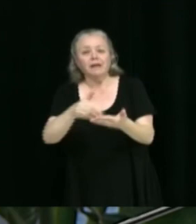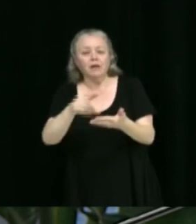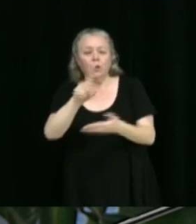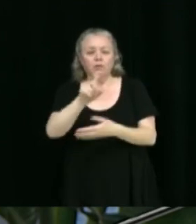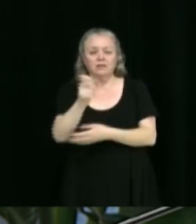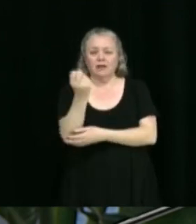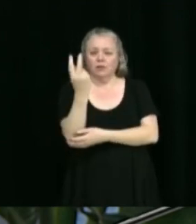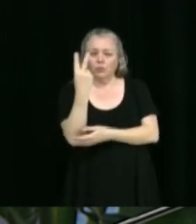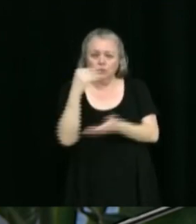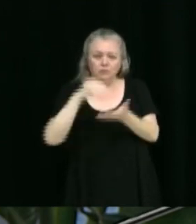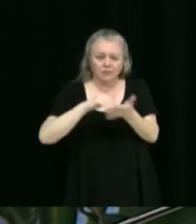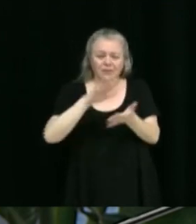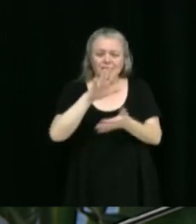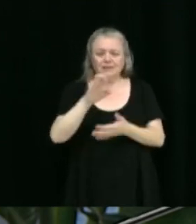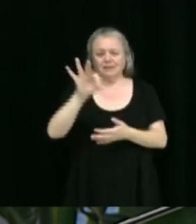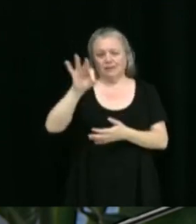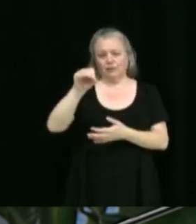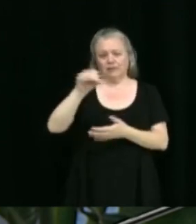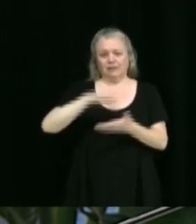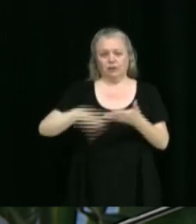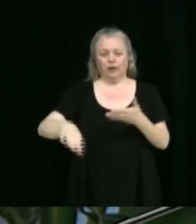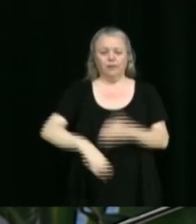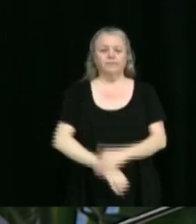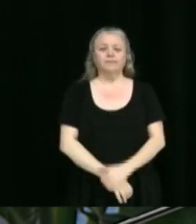,590 $.